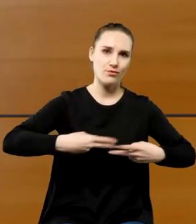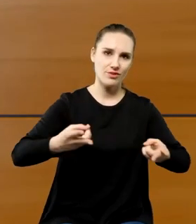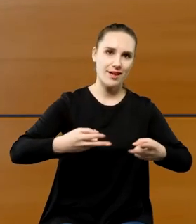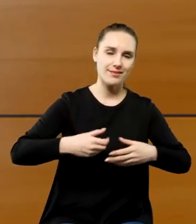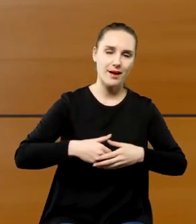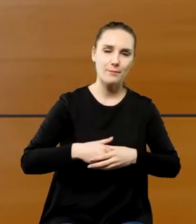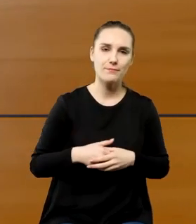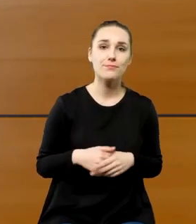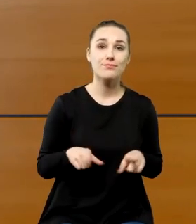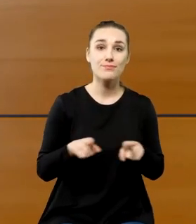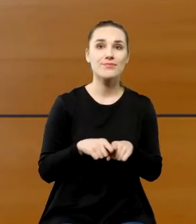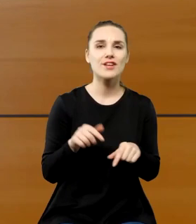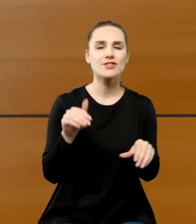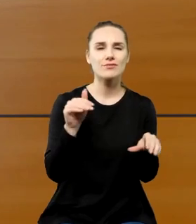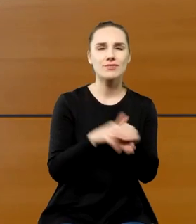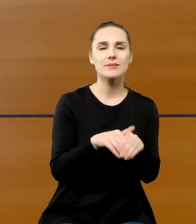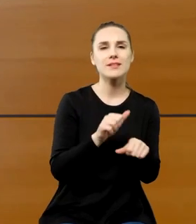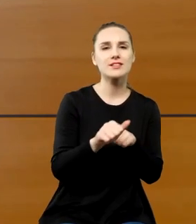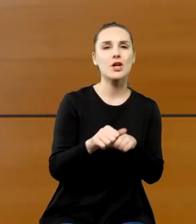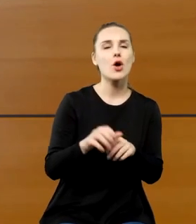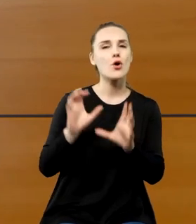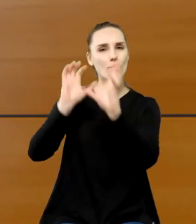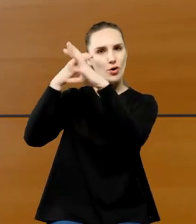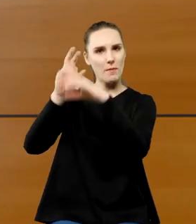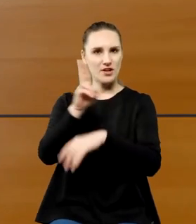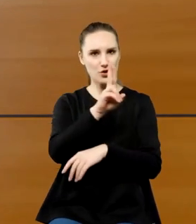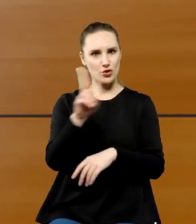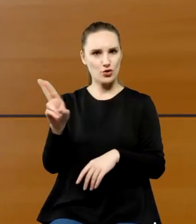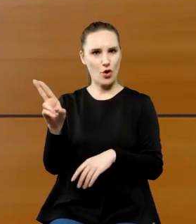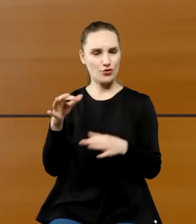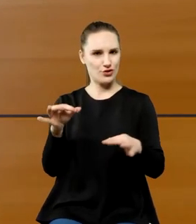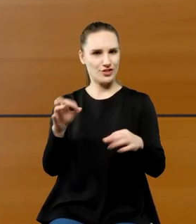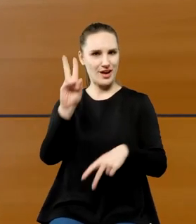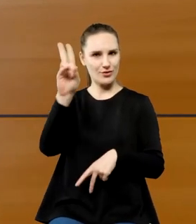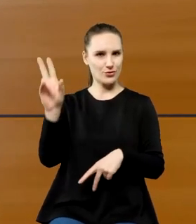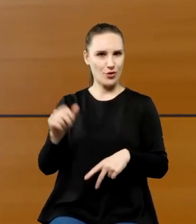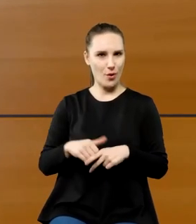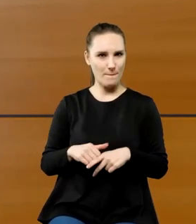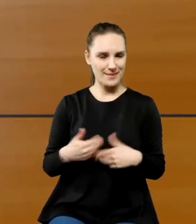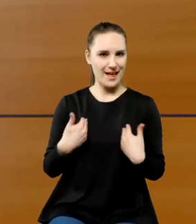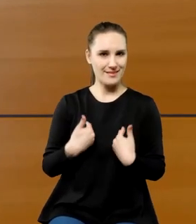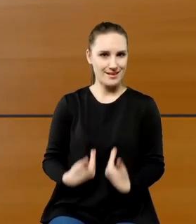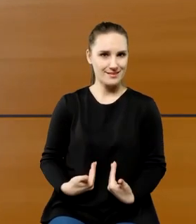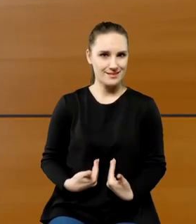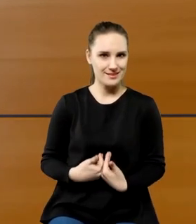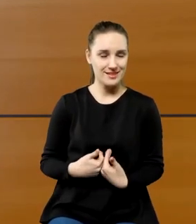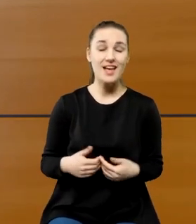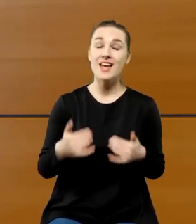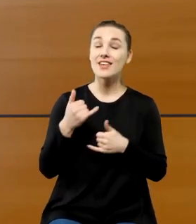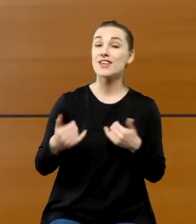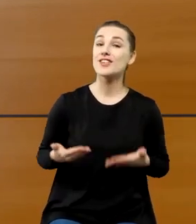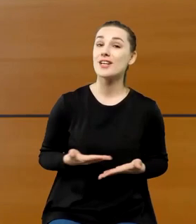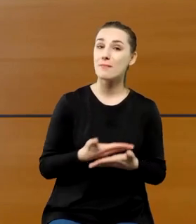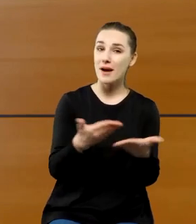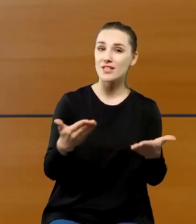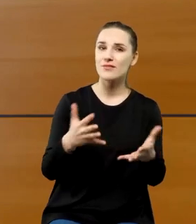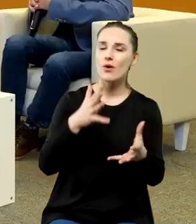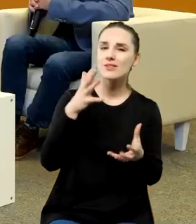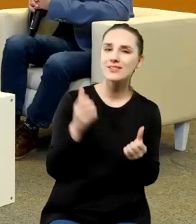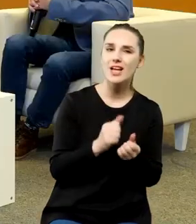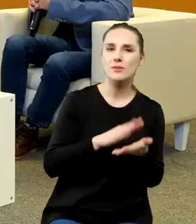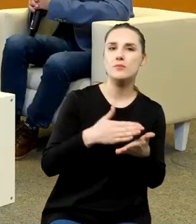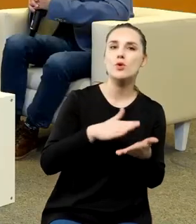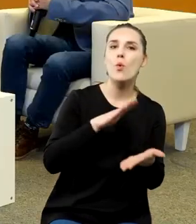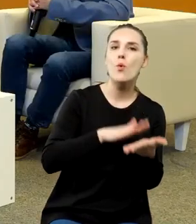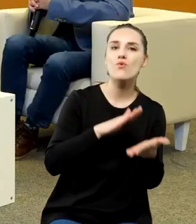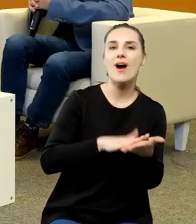gdzie jest pewna sugestia kim Kopernik miałby dla nas być ale jeżeli Państwo dotrą do jakichś uchwał chociażby ostatniej